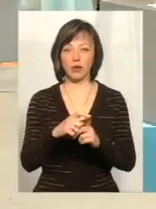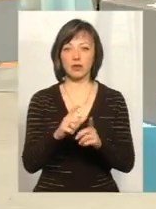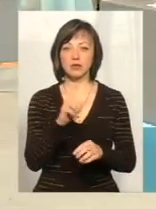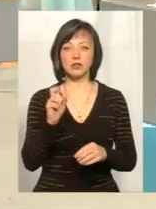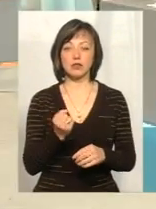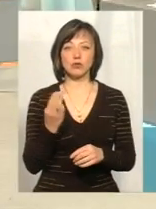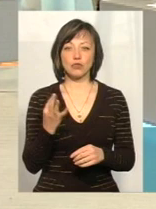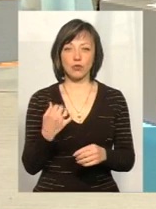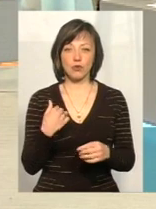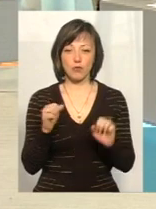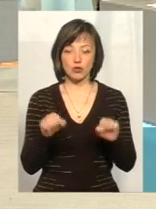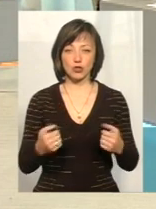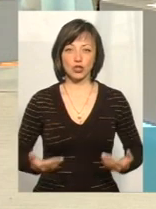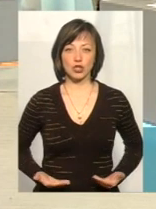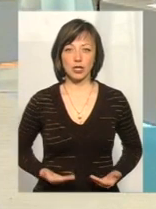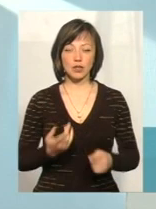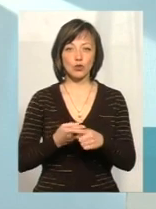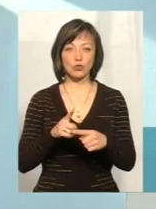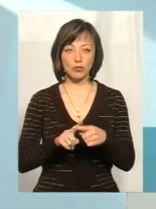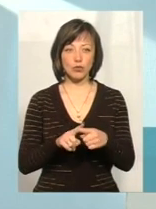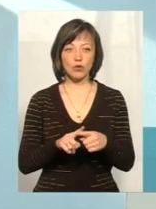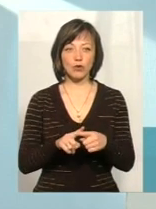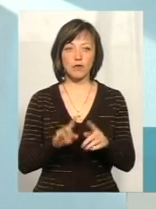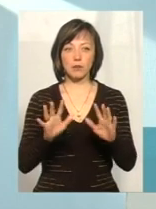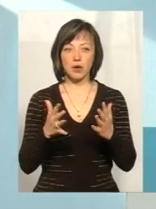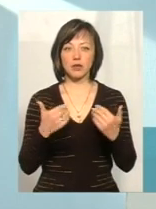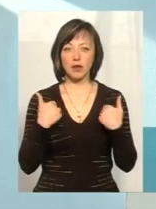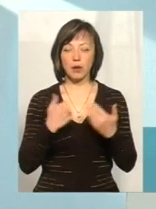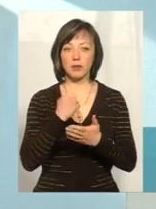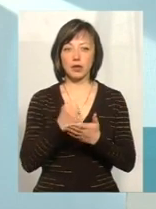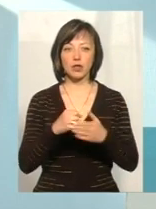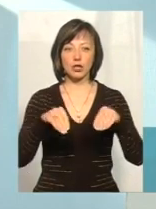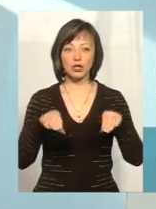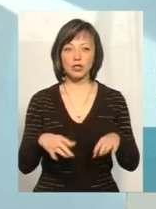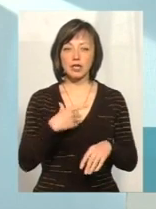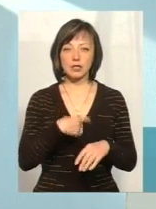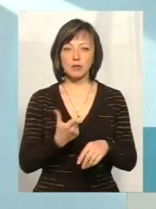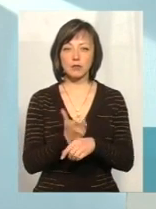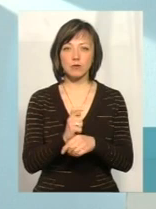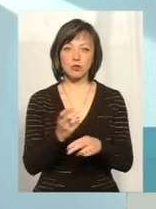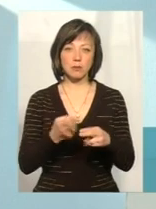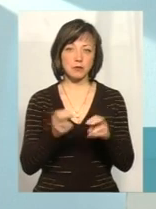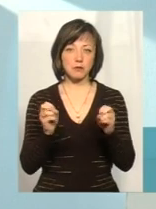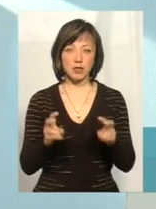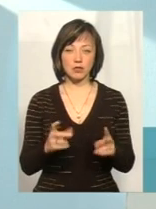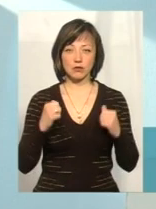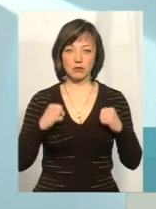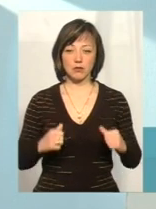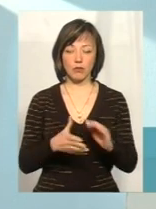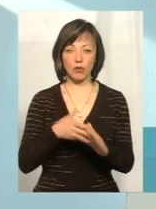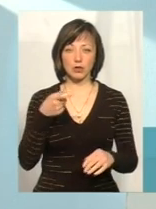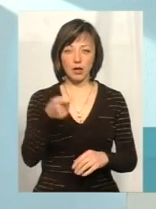за що то можна жити. Тому в даному випадку я прийняла рішення для себе більш таке безпечне подати.